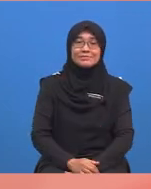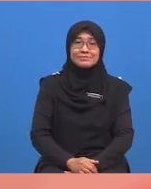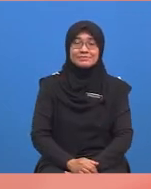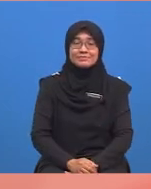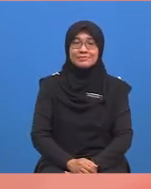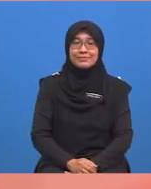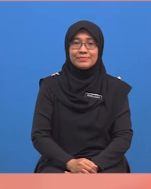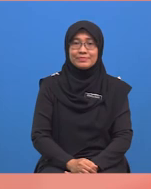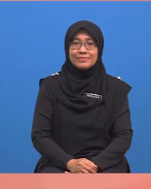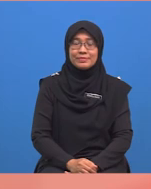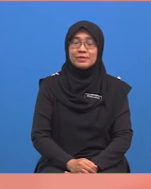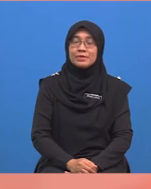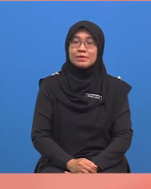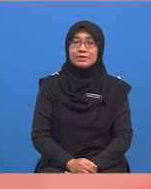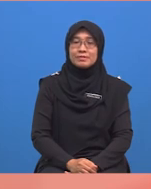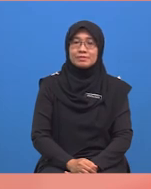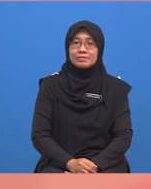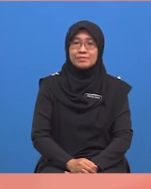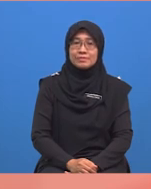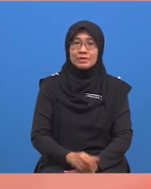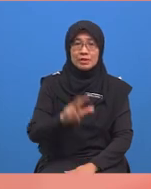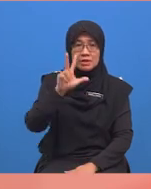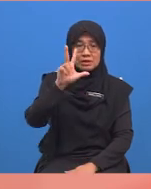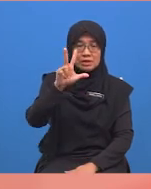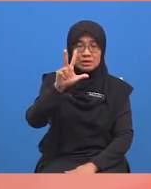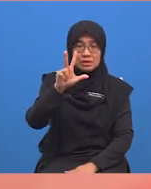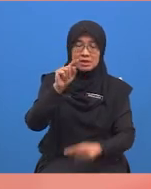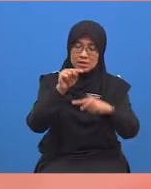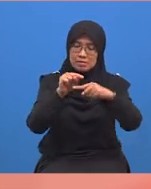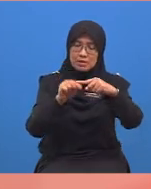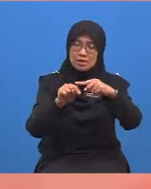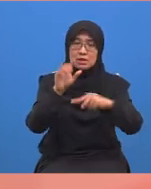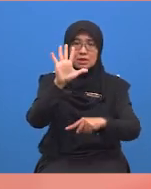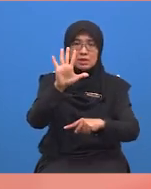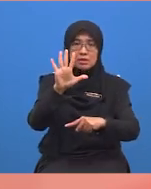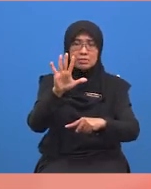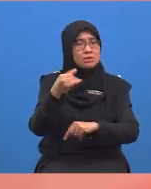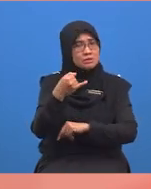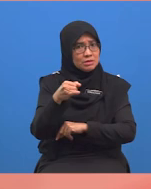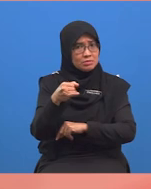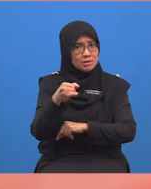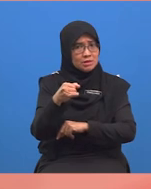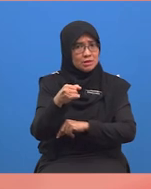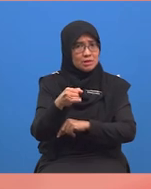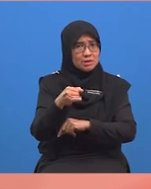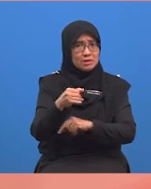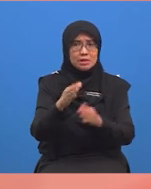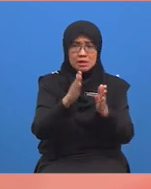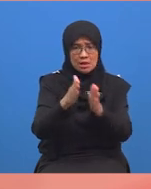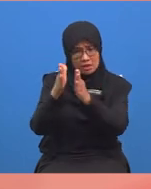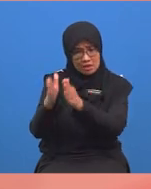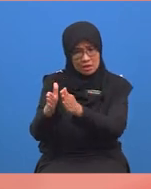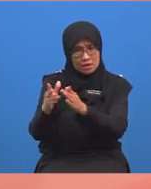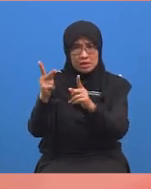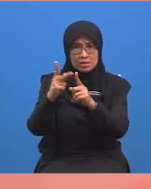Baiklah, murid-murid. Sekarang, tiga bahagi lima tidak mencukupi dan kita beralih kepada